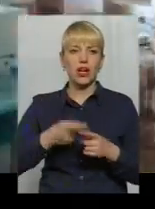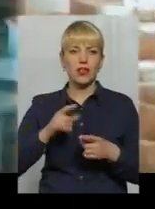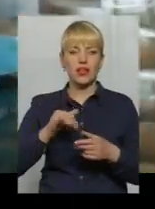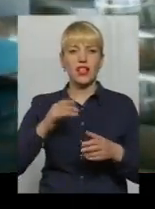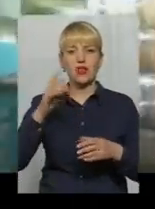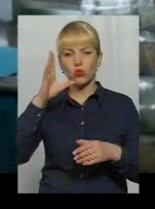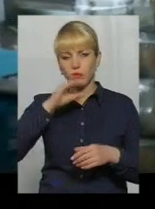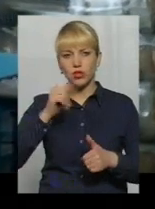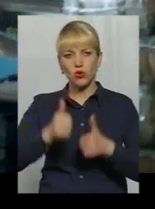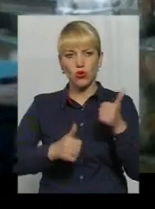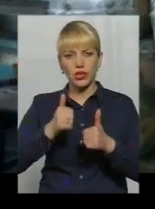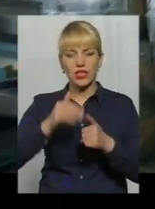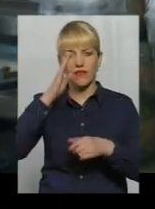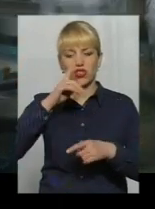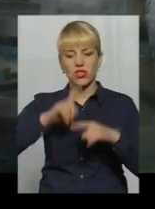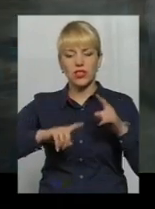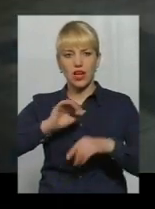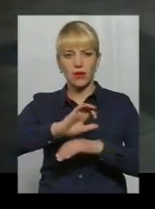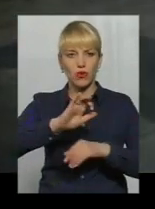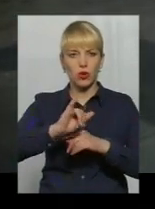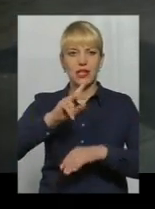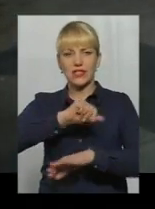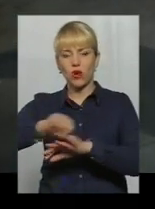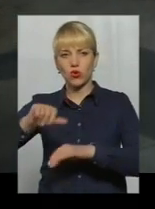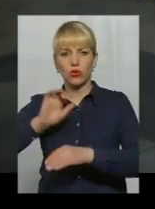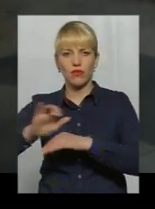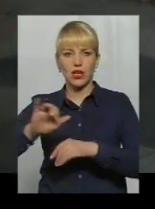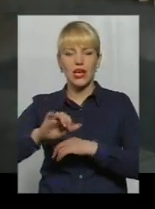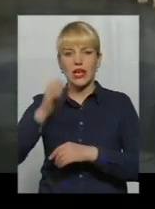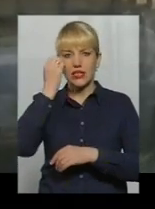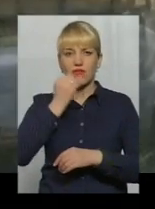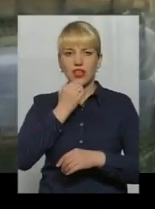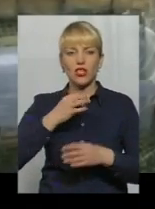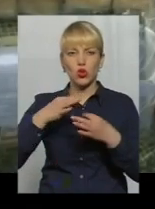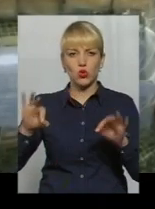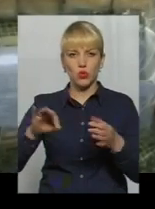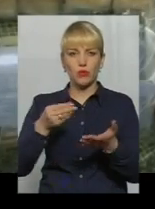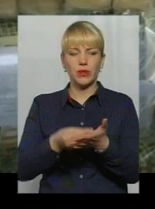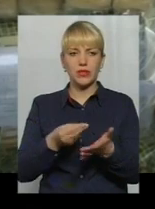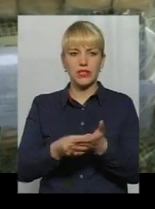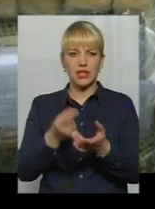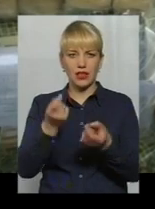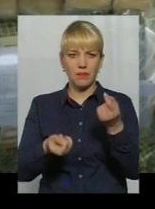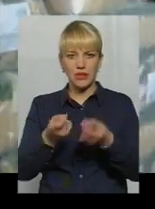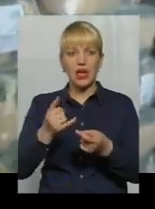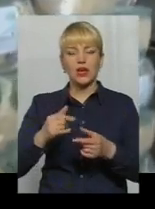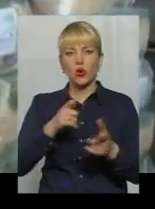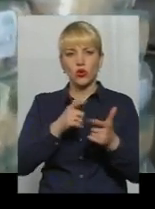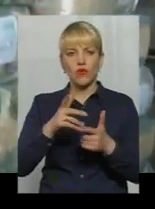вітчизнянами та зарубіжними виробниками завдяки якісній продукції та доступним цінам. Тут завжди готові до співпраці.